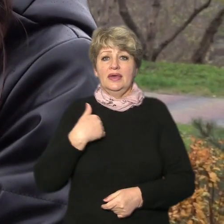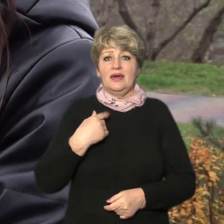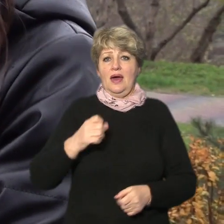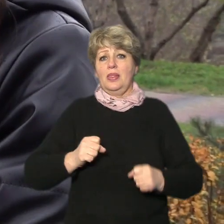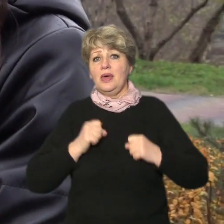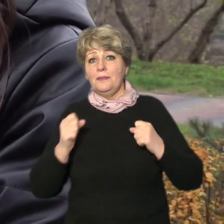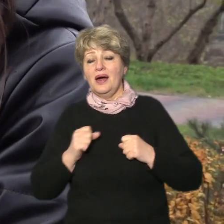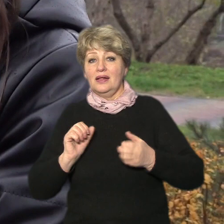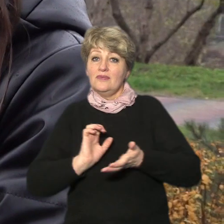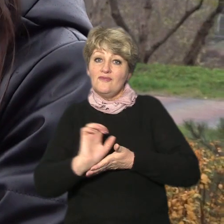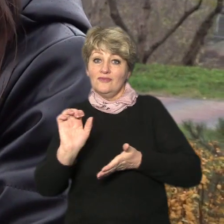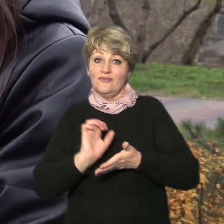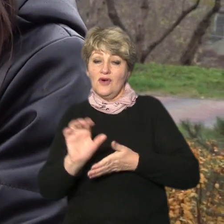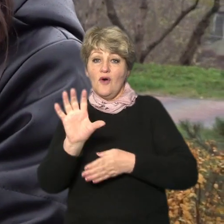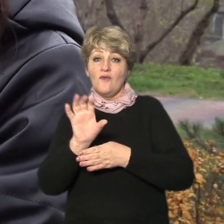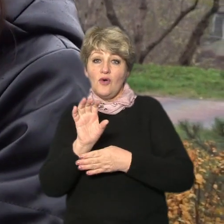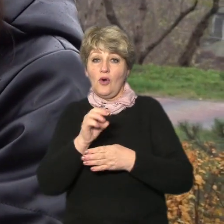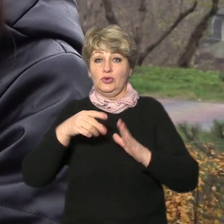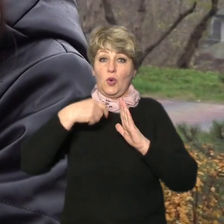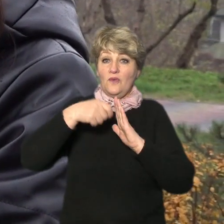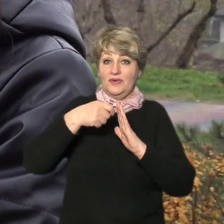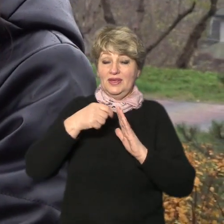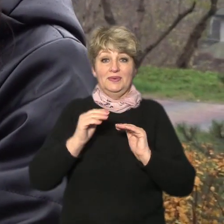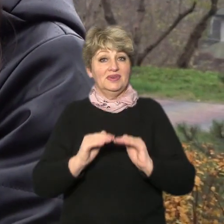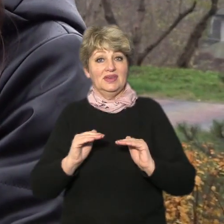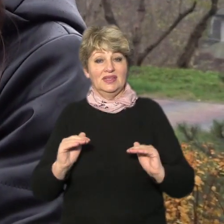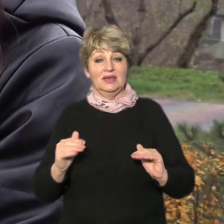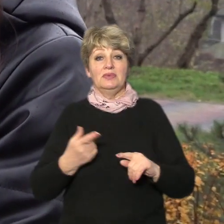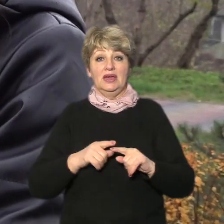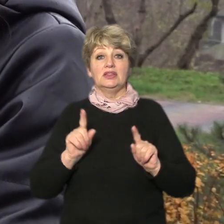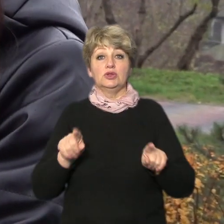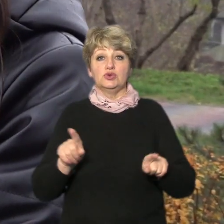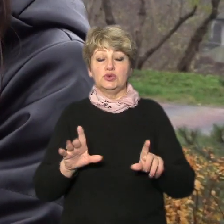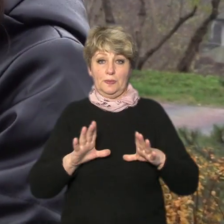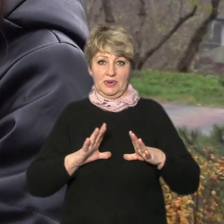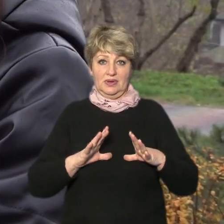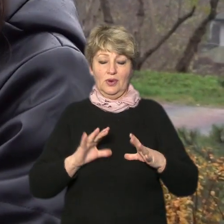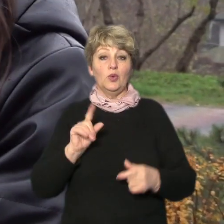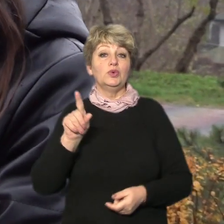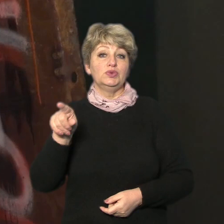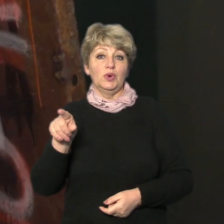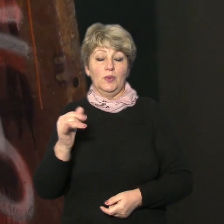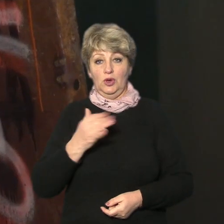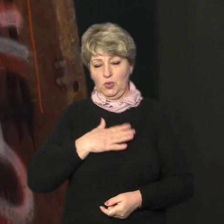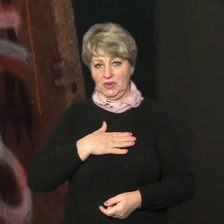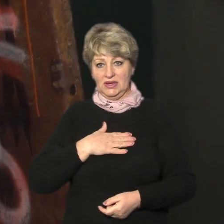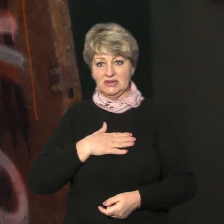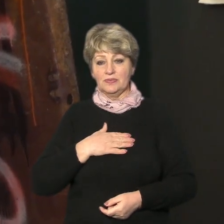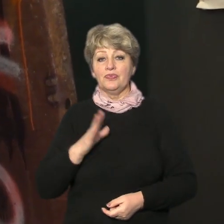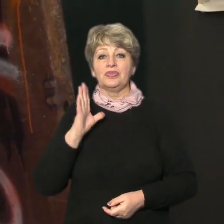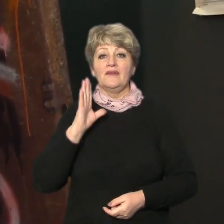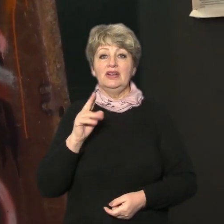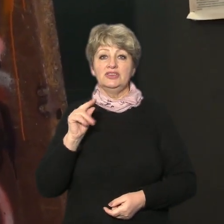діток якось все що в нас було на той період саме теж момент ми у нього він у нас Валентин